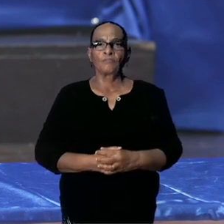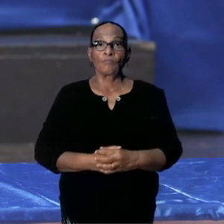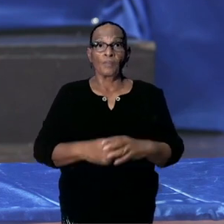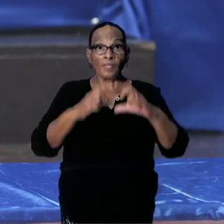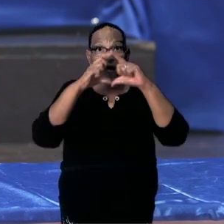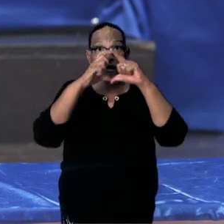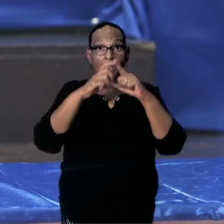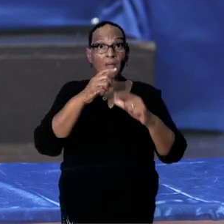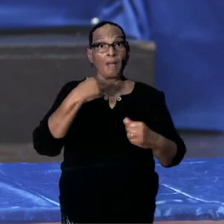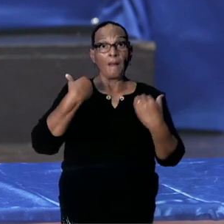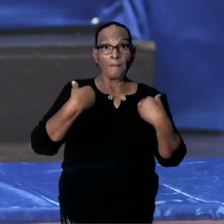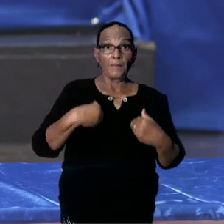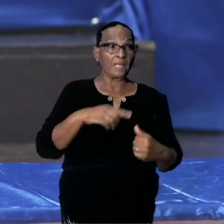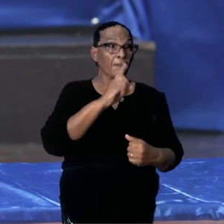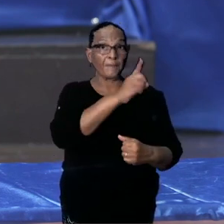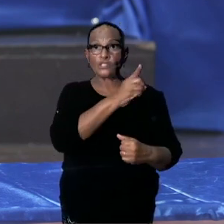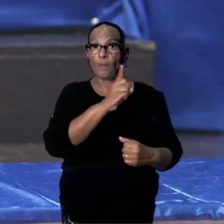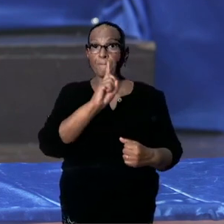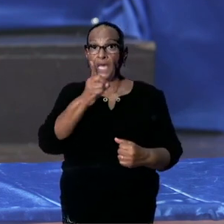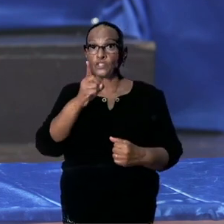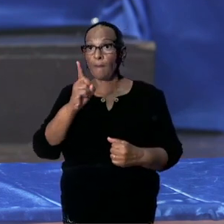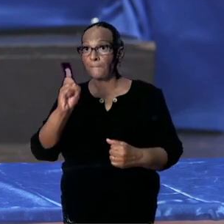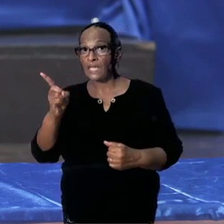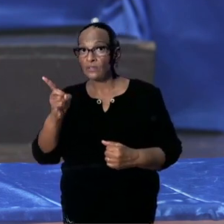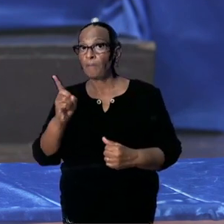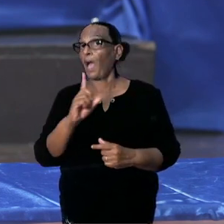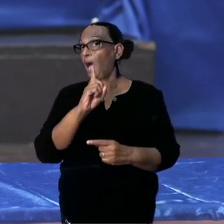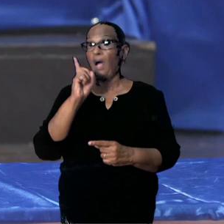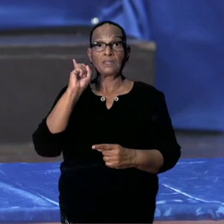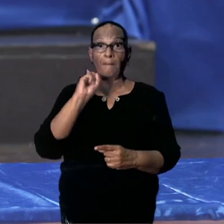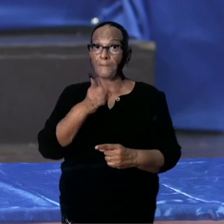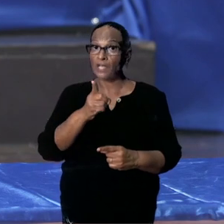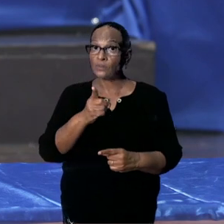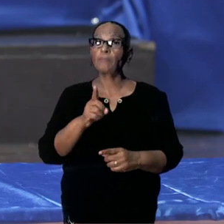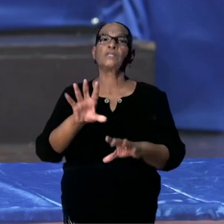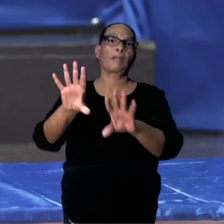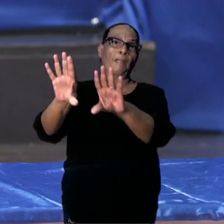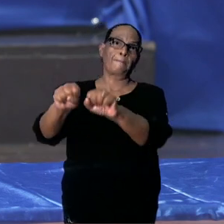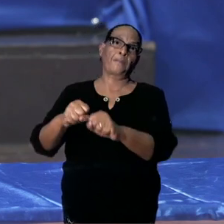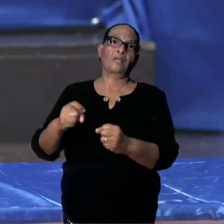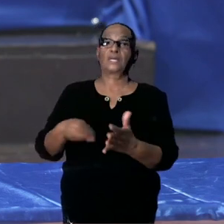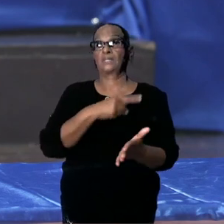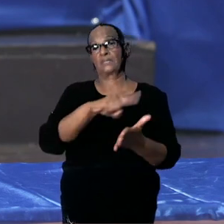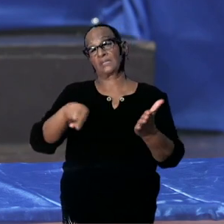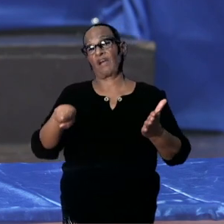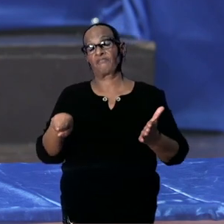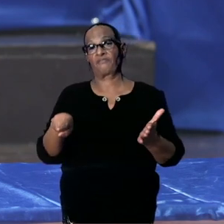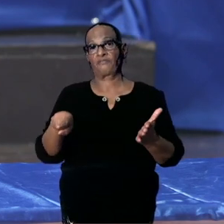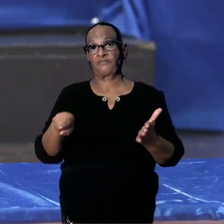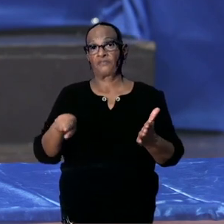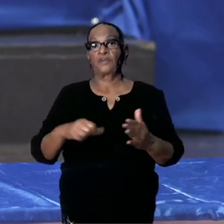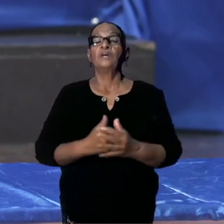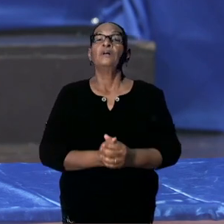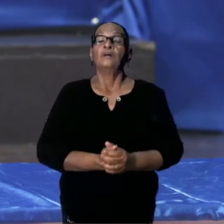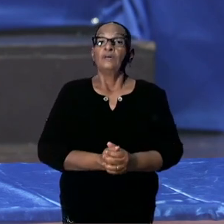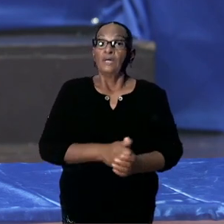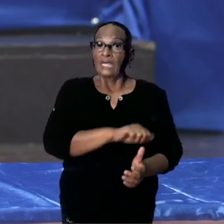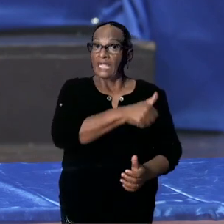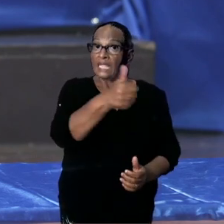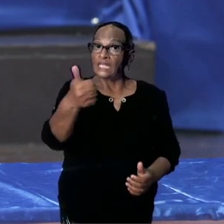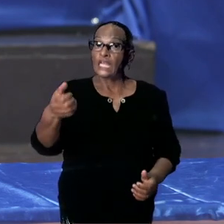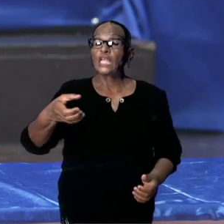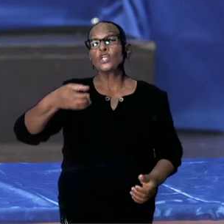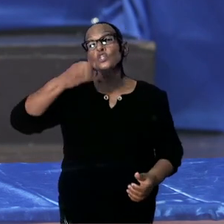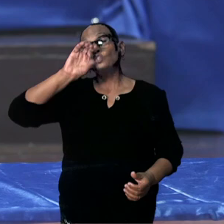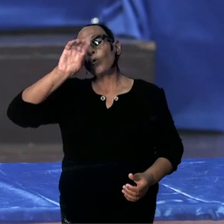mensen worden aangewezen die hierop moeten letten en optreden. Nog steeds geldt dat het te ieder verboden is om alcohol